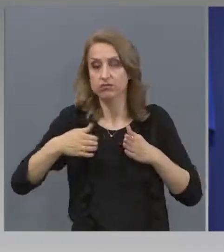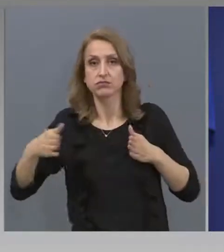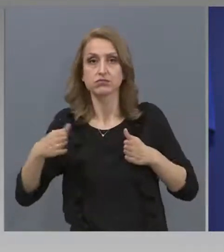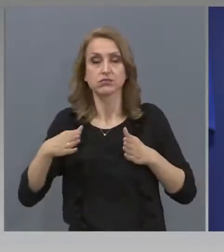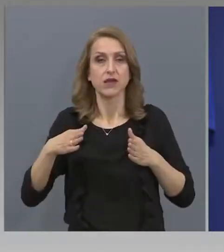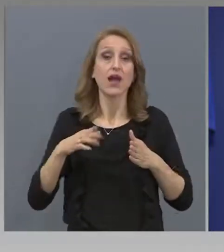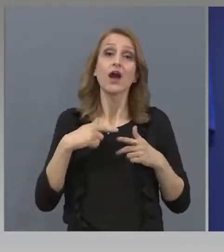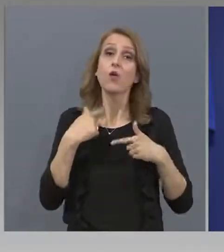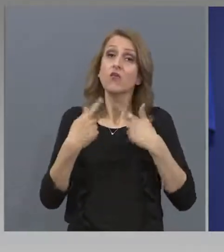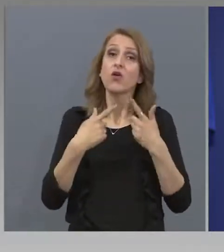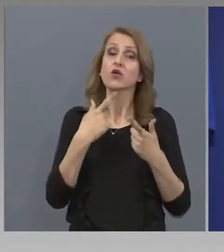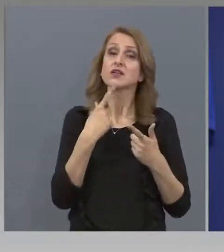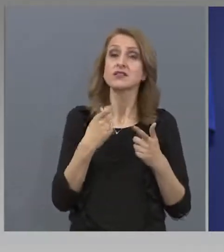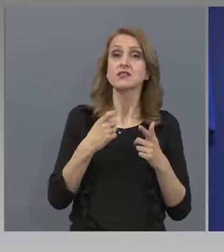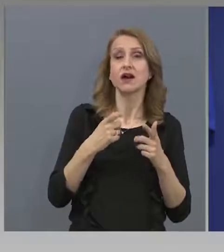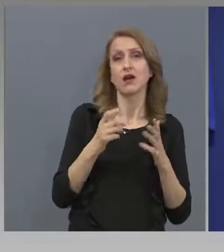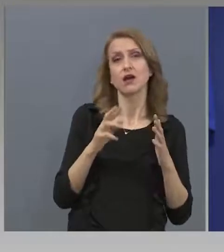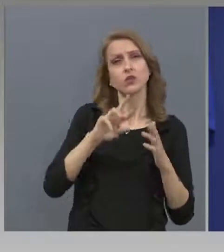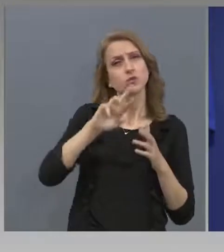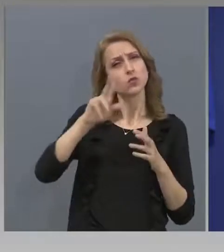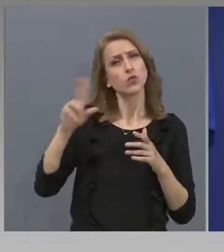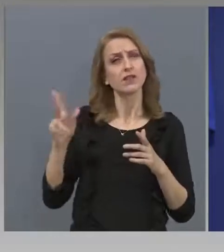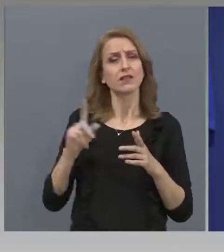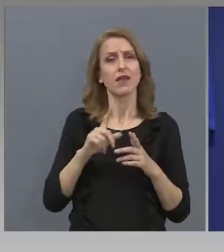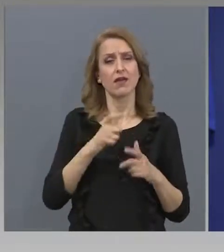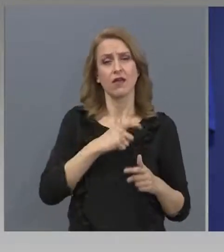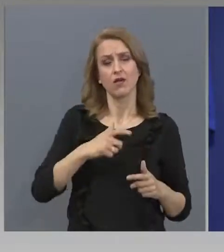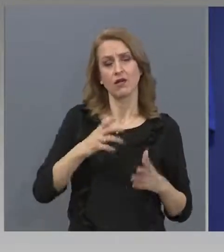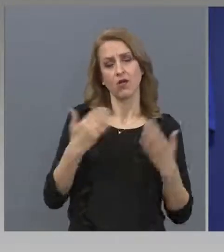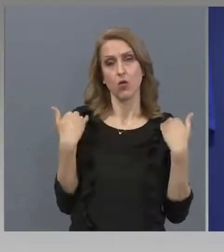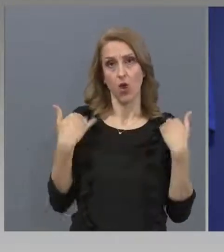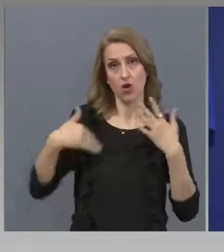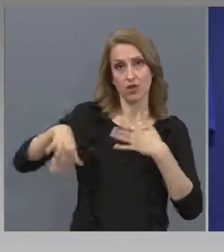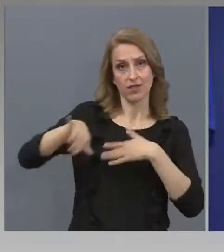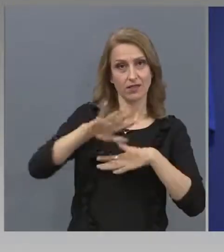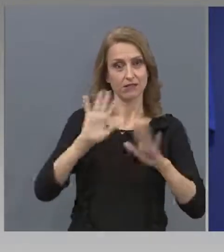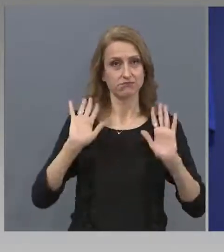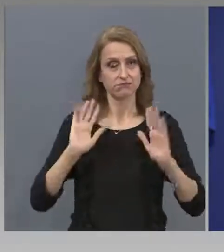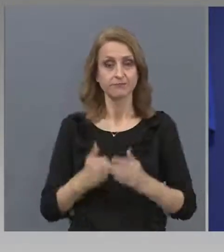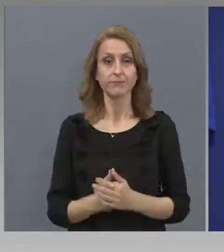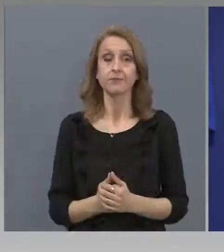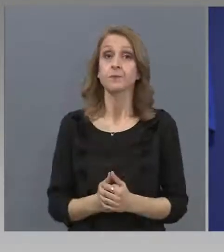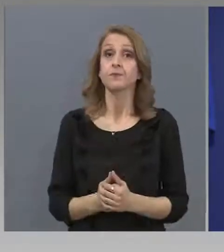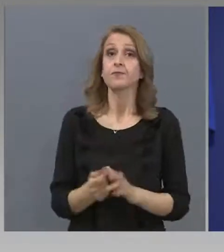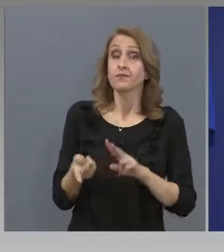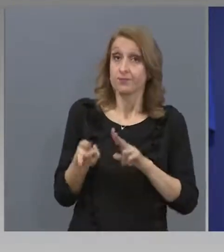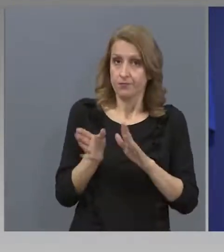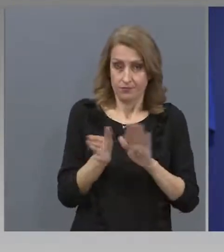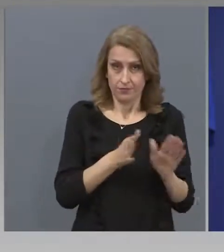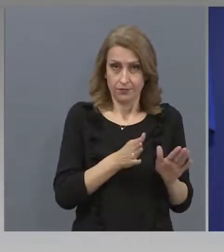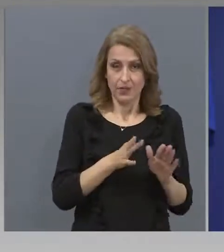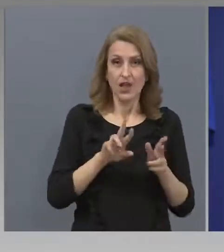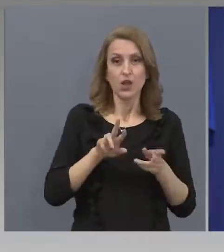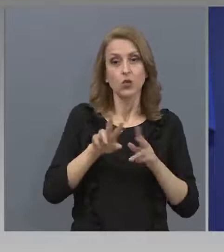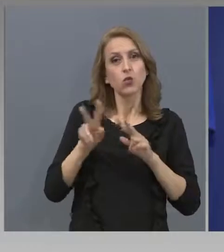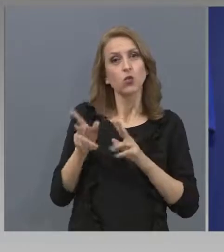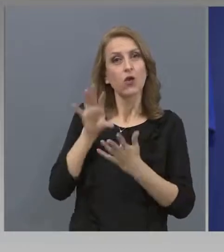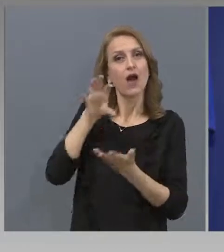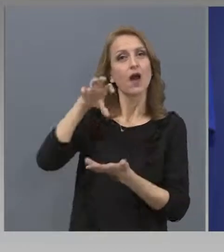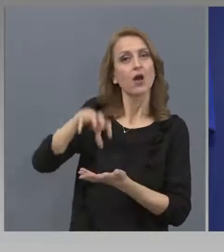национални за всички видови курорти. Друга група въпроси, които обсъждахме, са свързани с